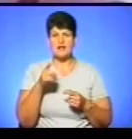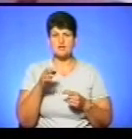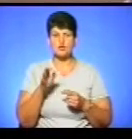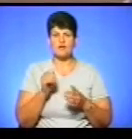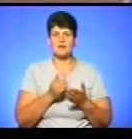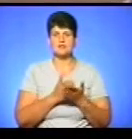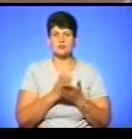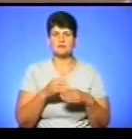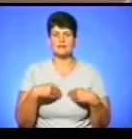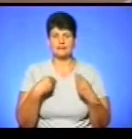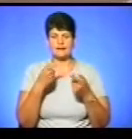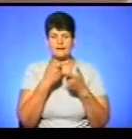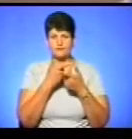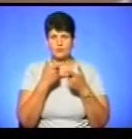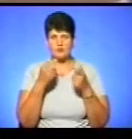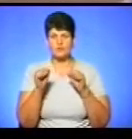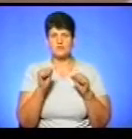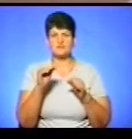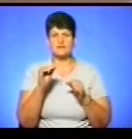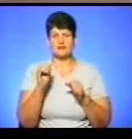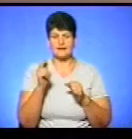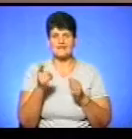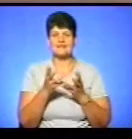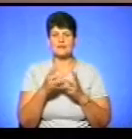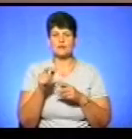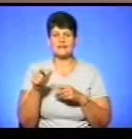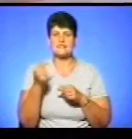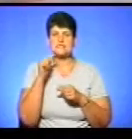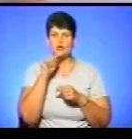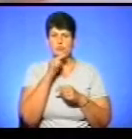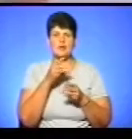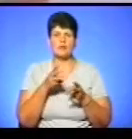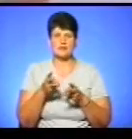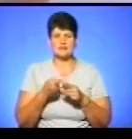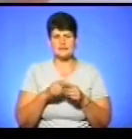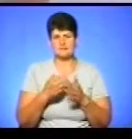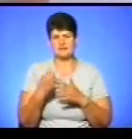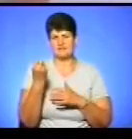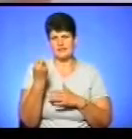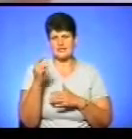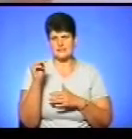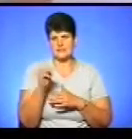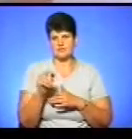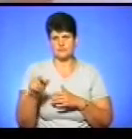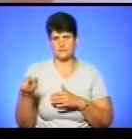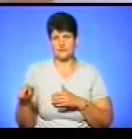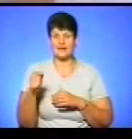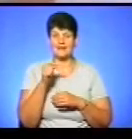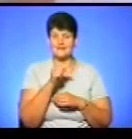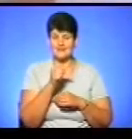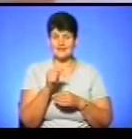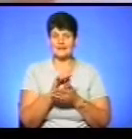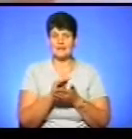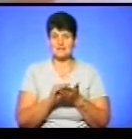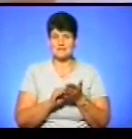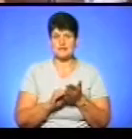інформацію управлінню соціального захисту з кількості людей, які зекономили на опаленні. Це біля 12 тисяч громадян. З них наразі написали